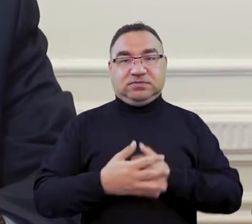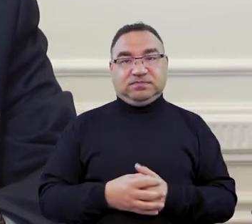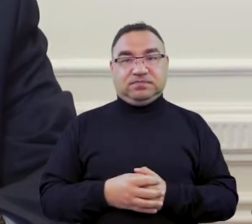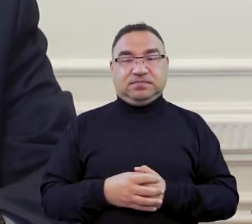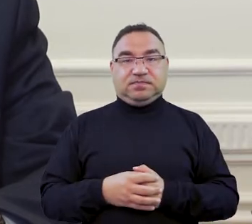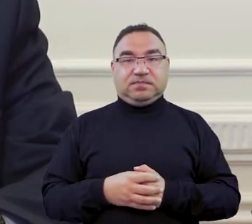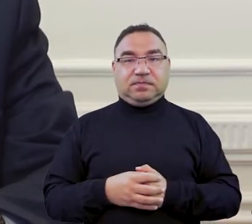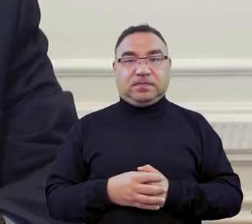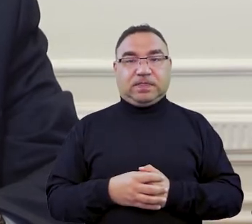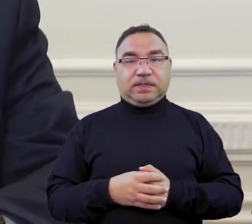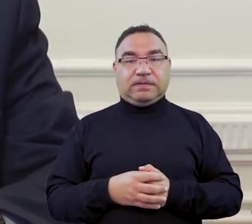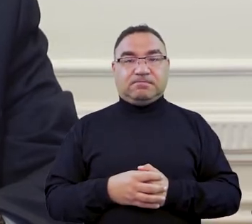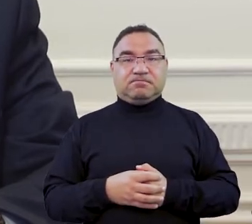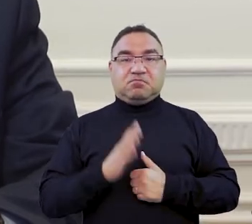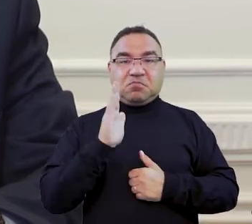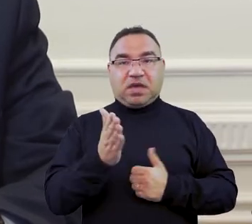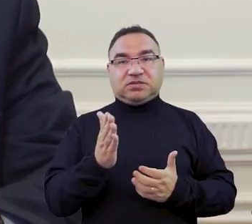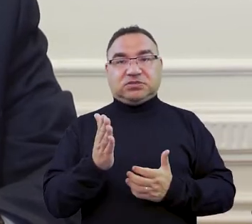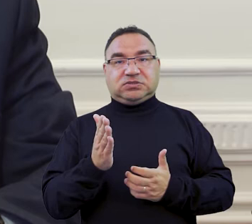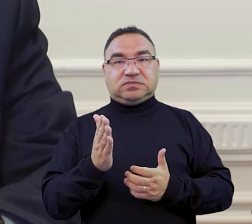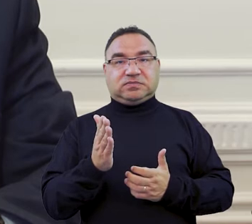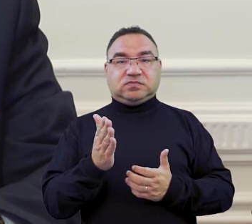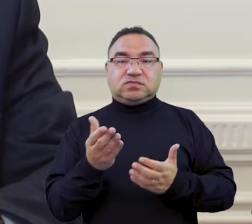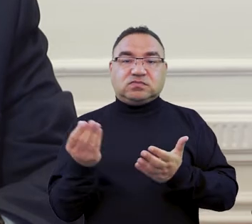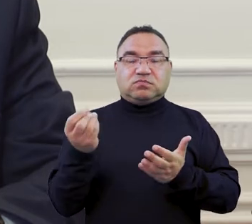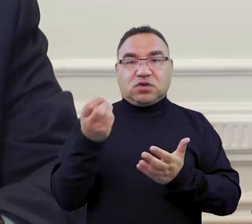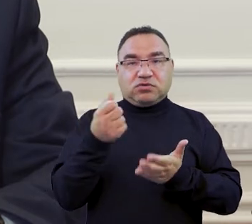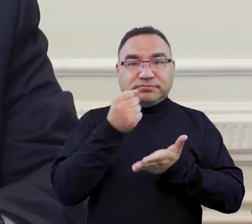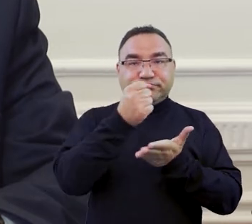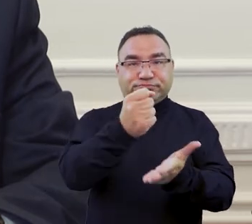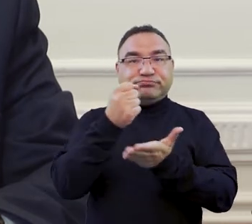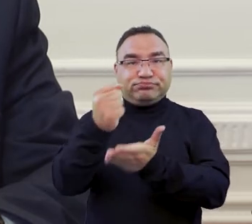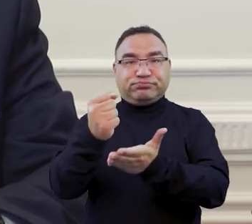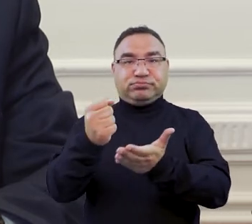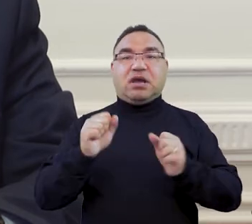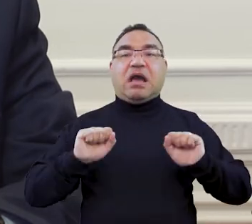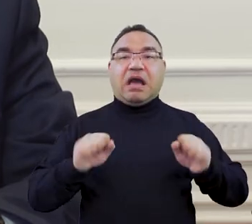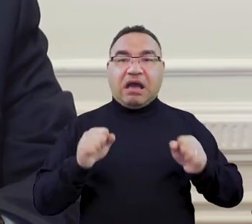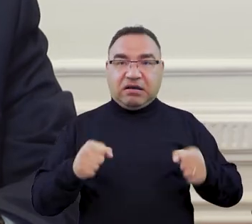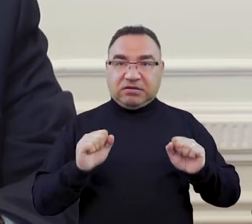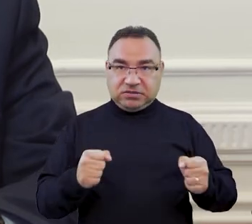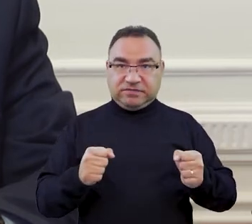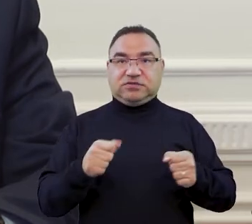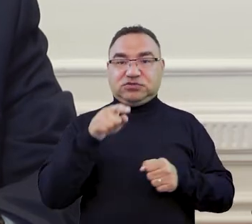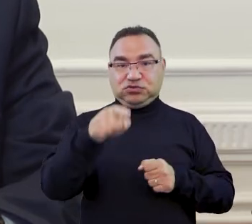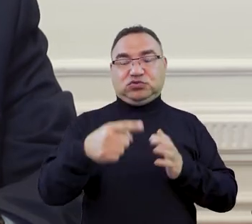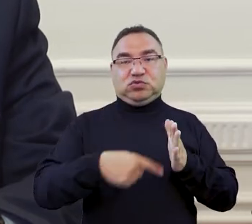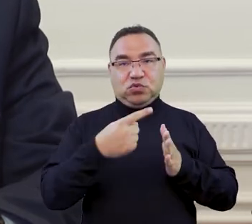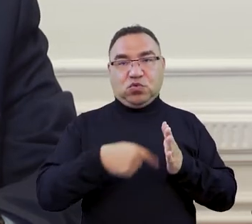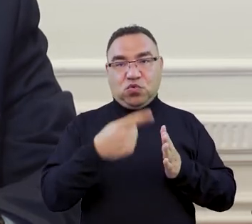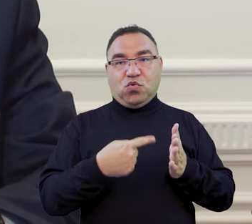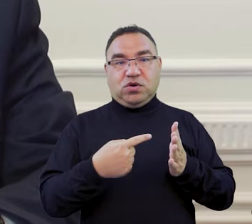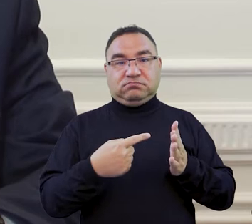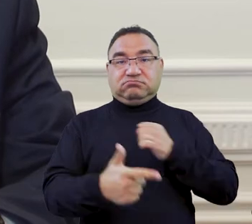mianowicie przewiduje taką wysokość dofinansowania, aktywności, działalności tych